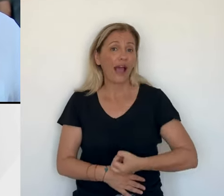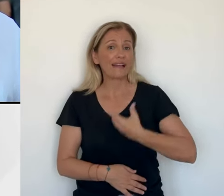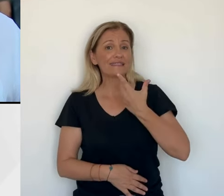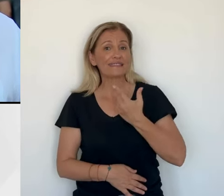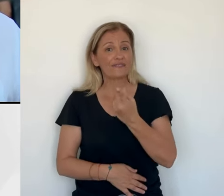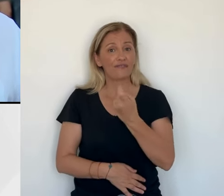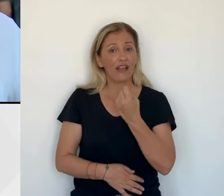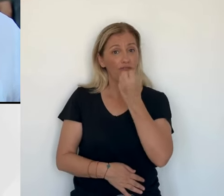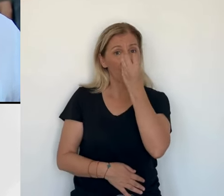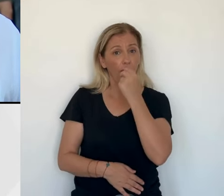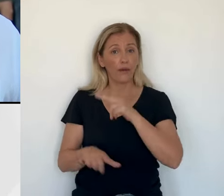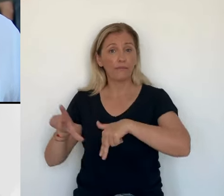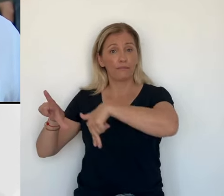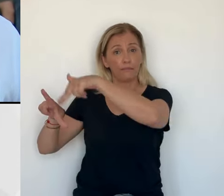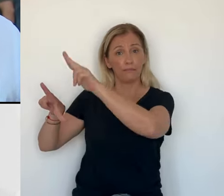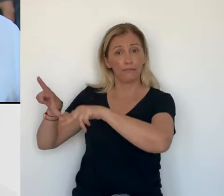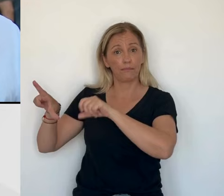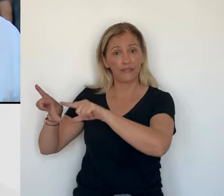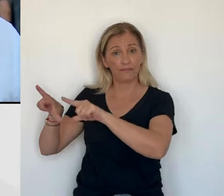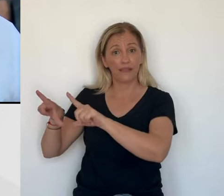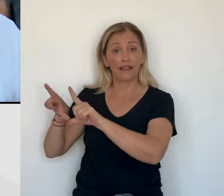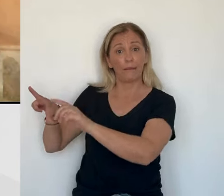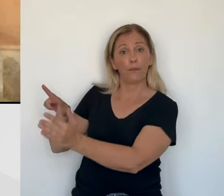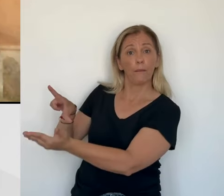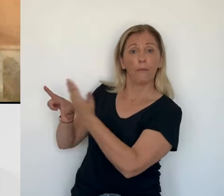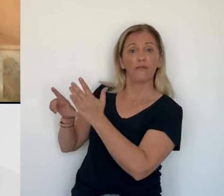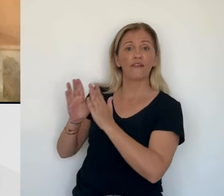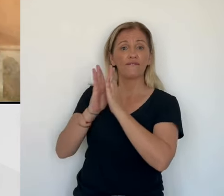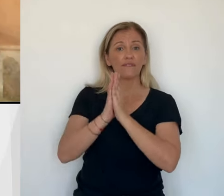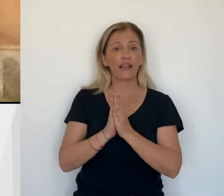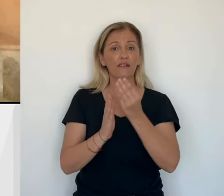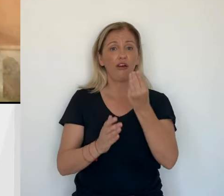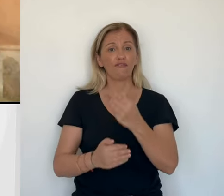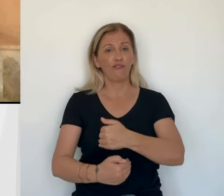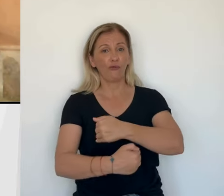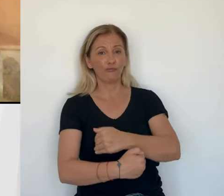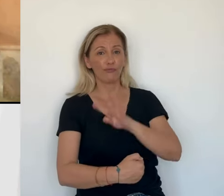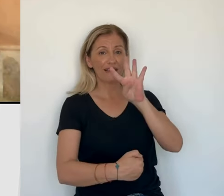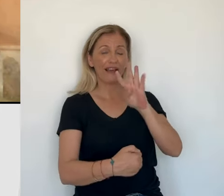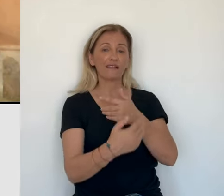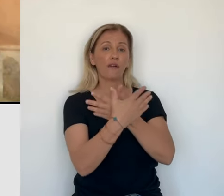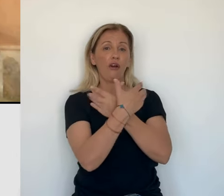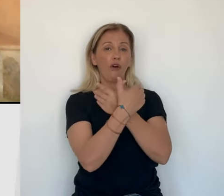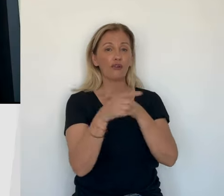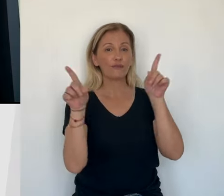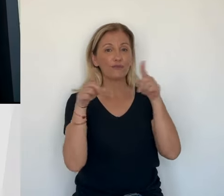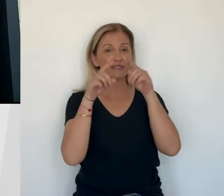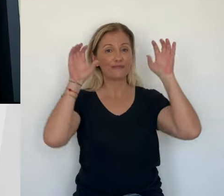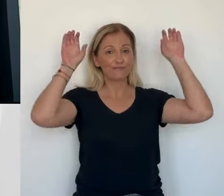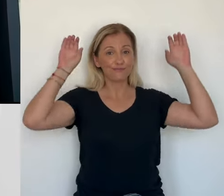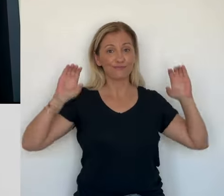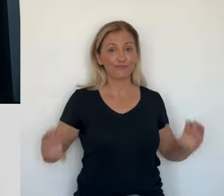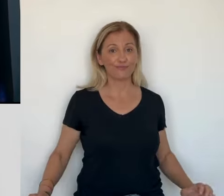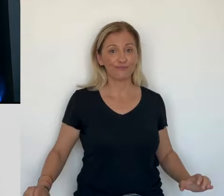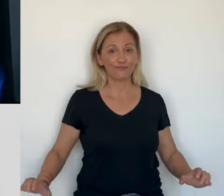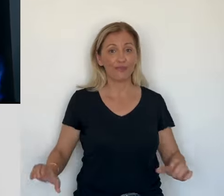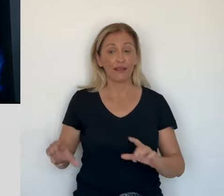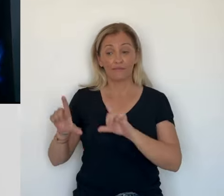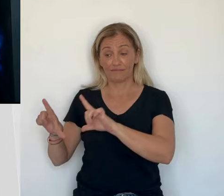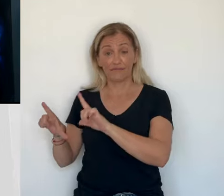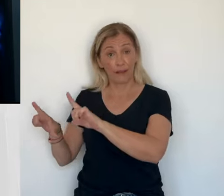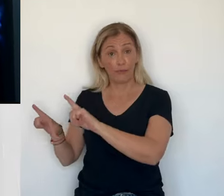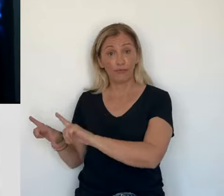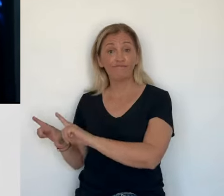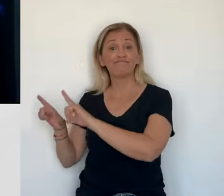bien public de la commune. Enfin, elle est là. La Madone de Brande a été peinte par deux peintres florentins vers 1500. Le